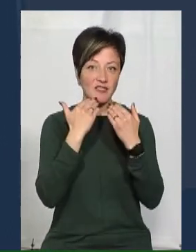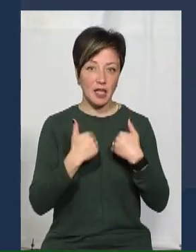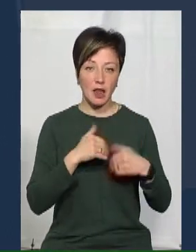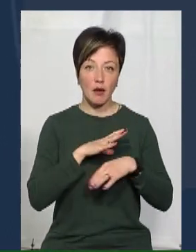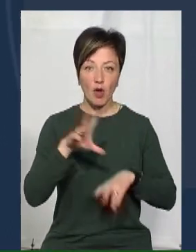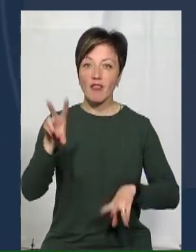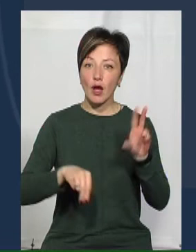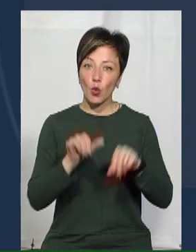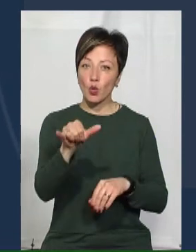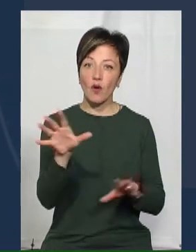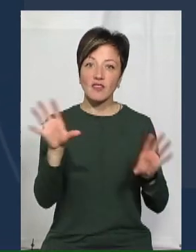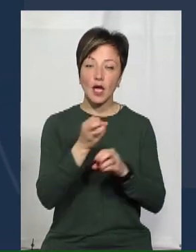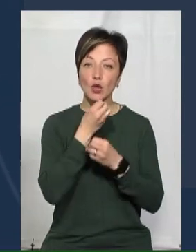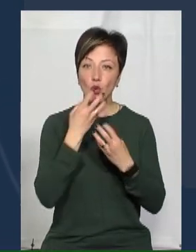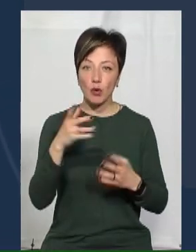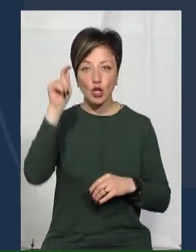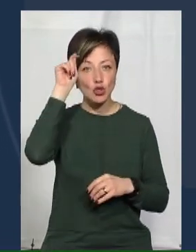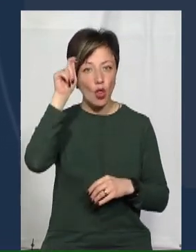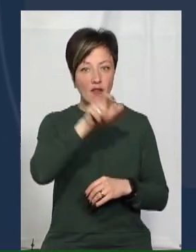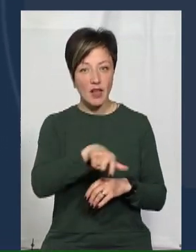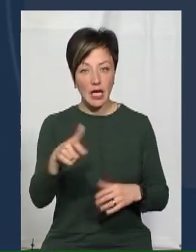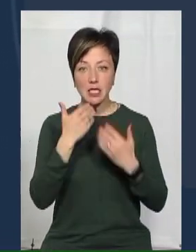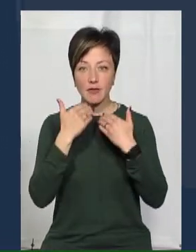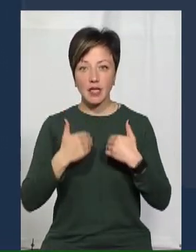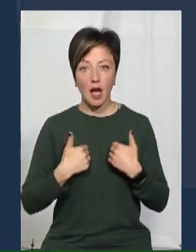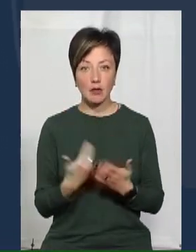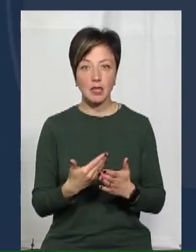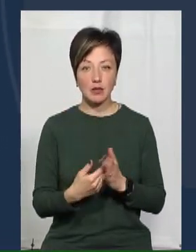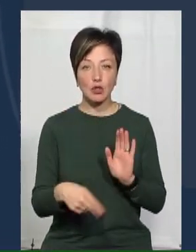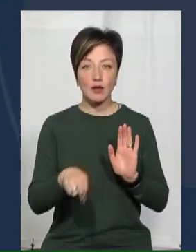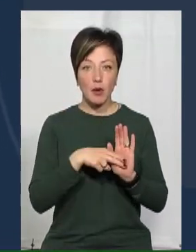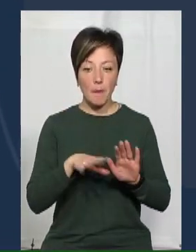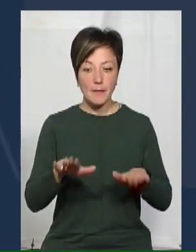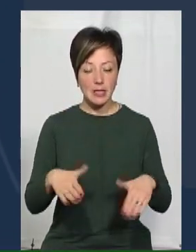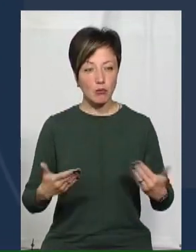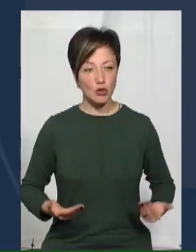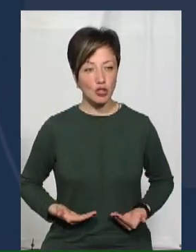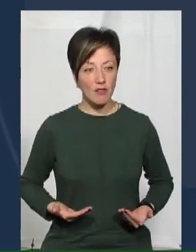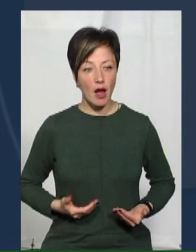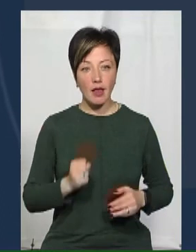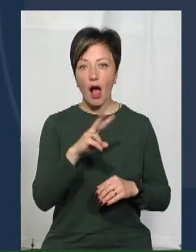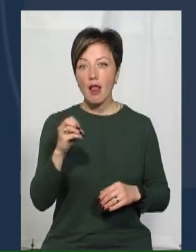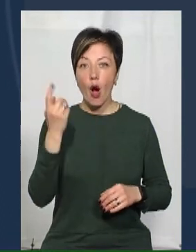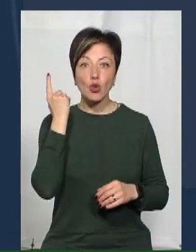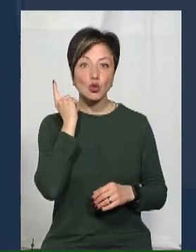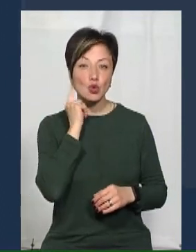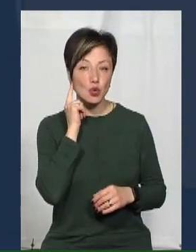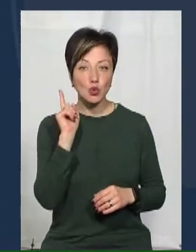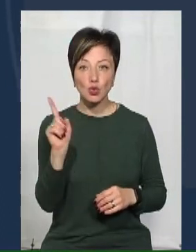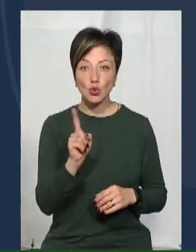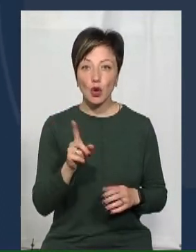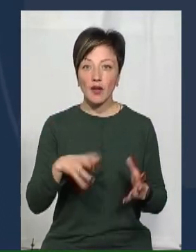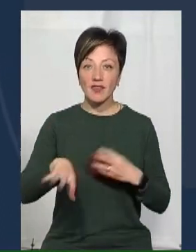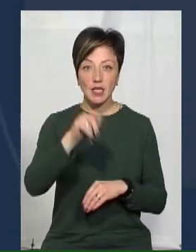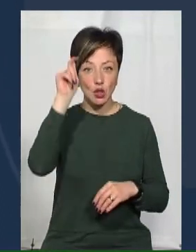Надіюся, що в нього все добре. Чоловіки звертаються, наприклад, також, щоб зареєструвати місце проживання. Але коли вони чують, що всі